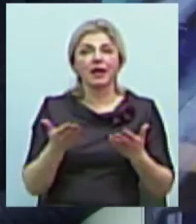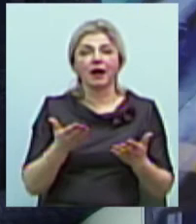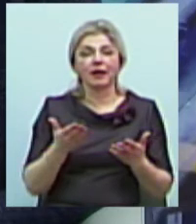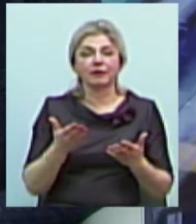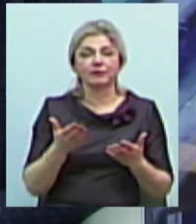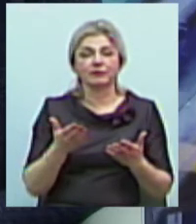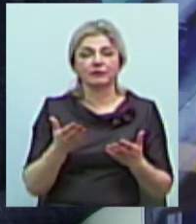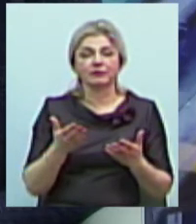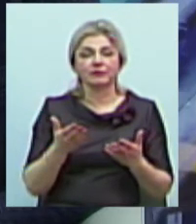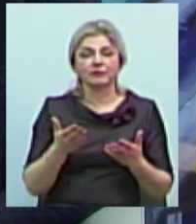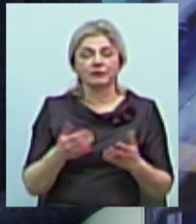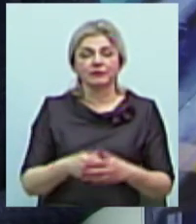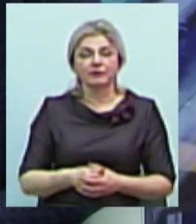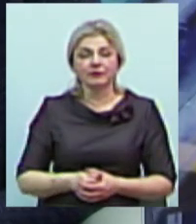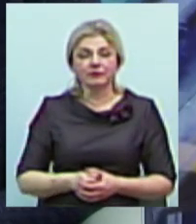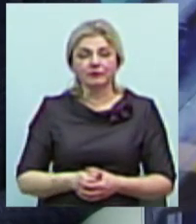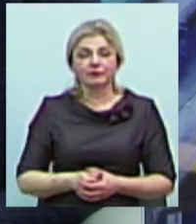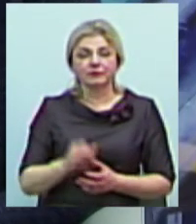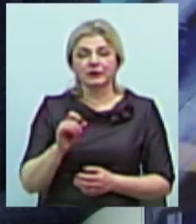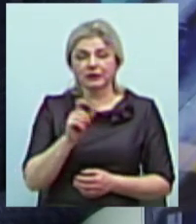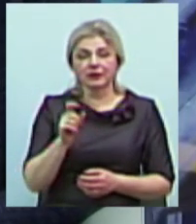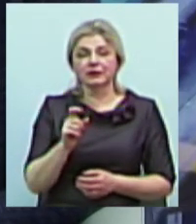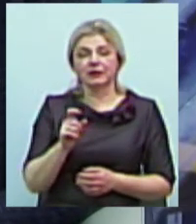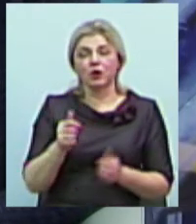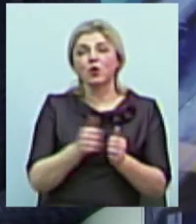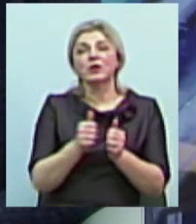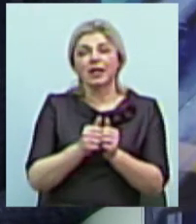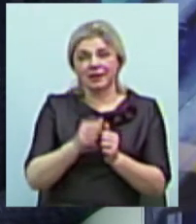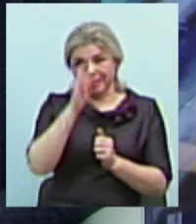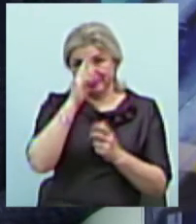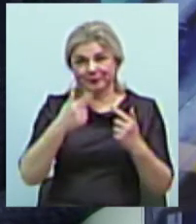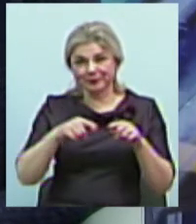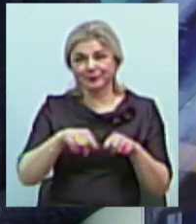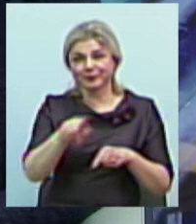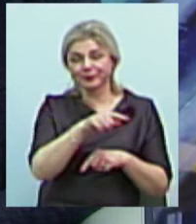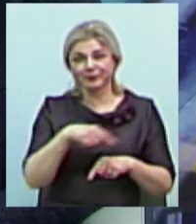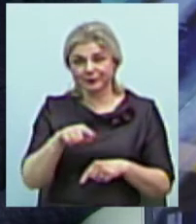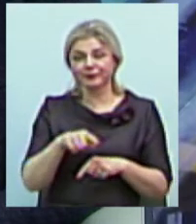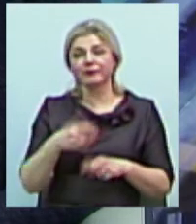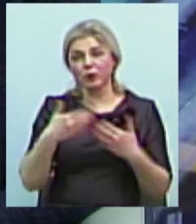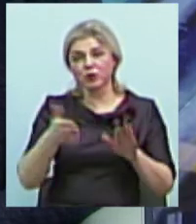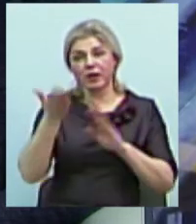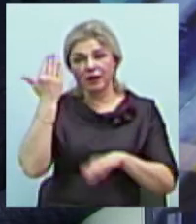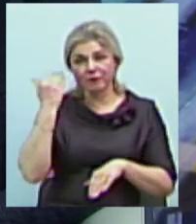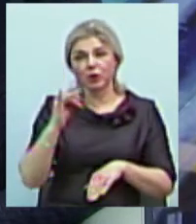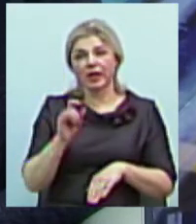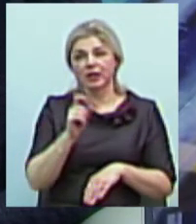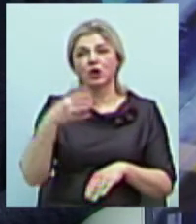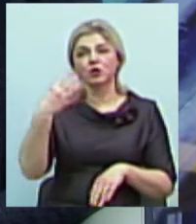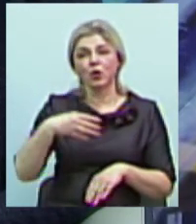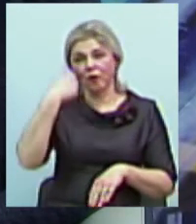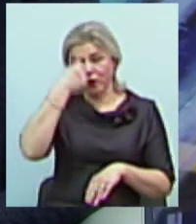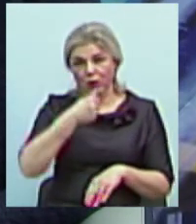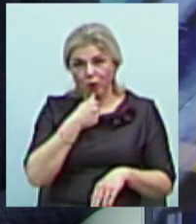свого східного сусіда вже досить давно. І ці люди вважають роки з 40-го року,